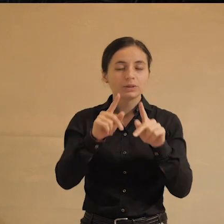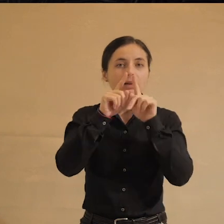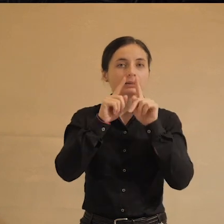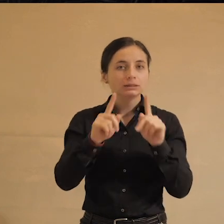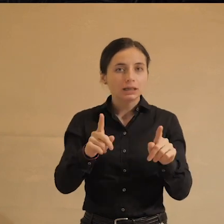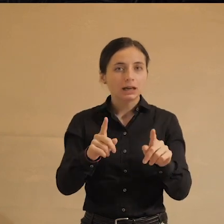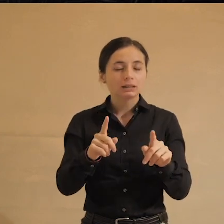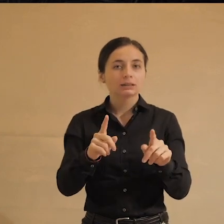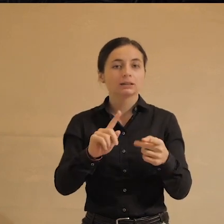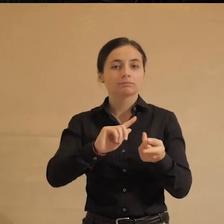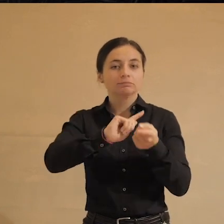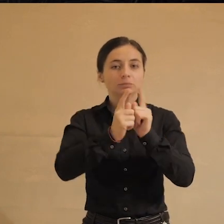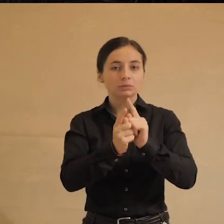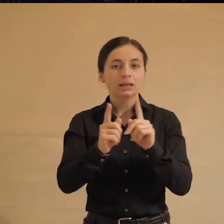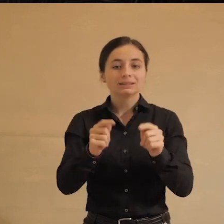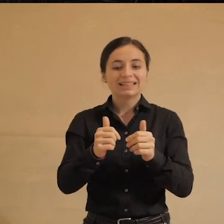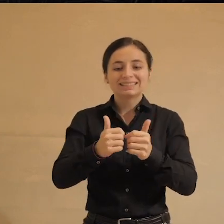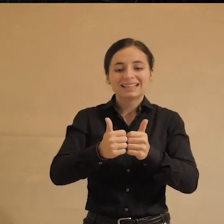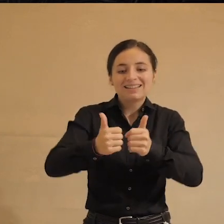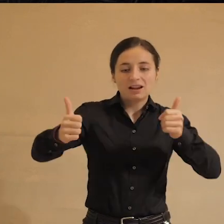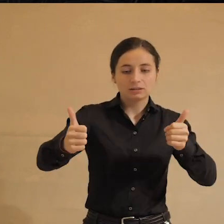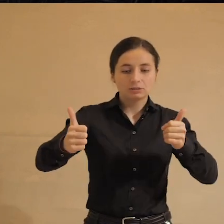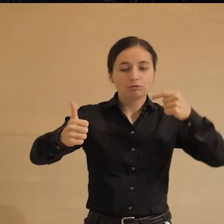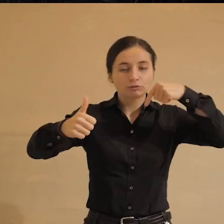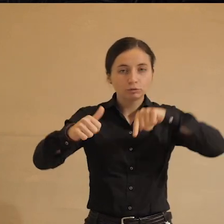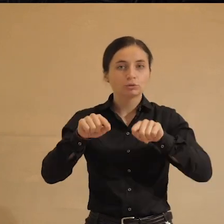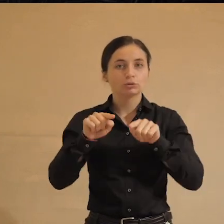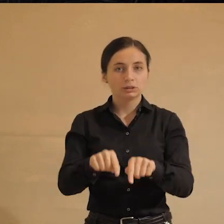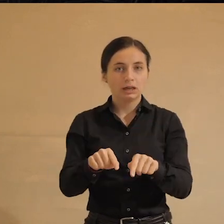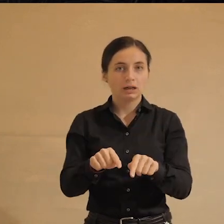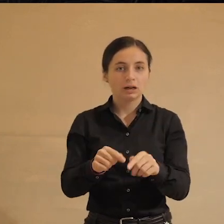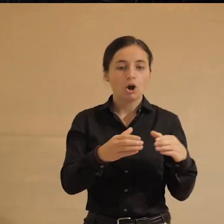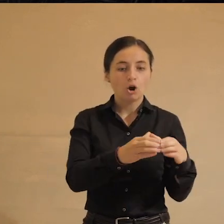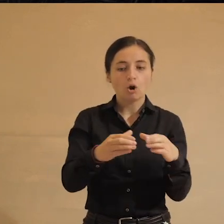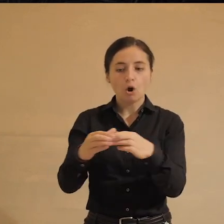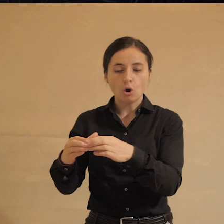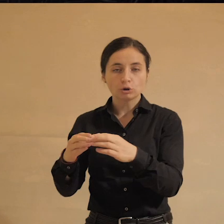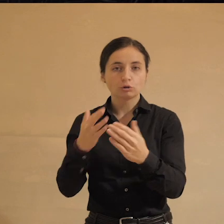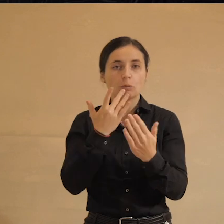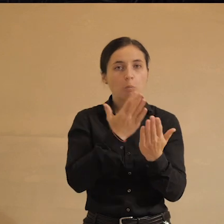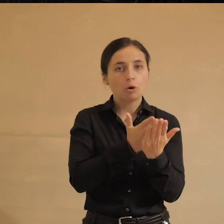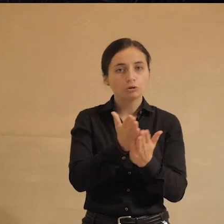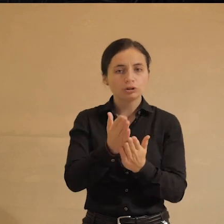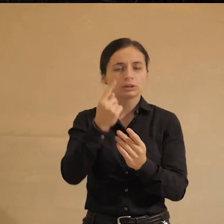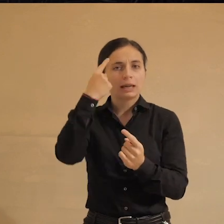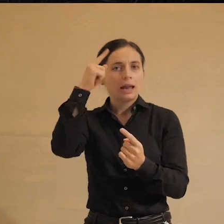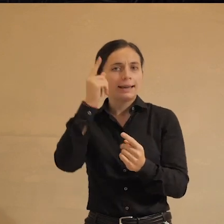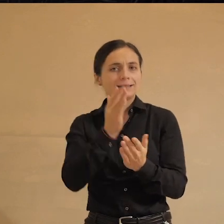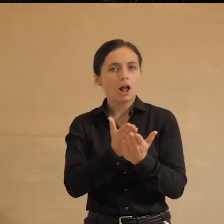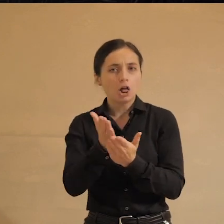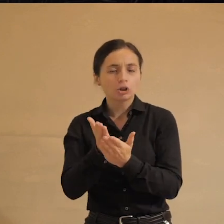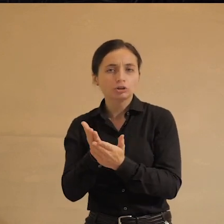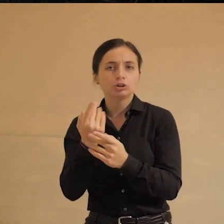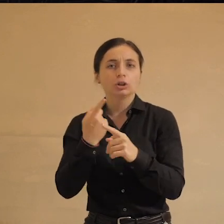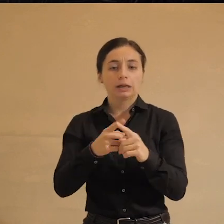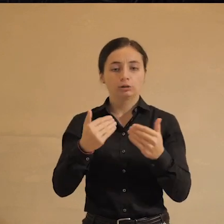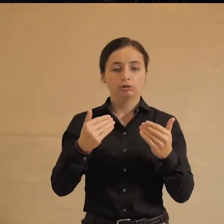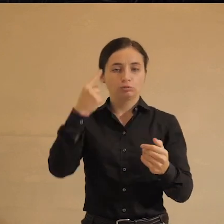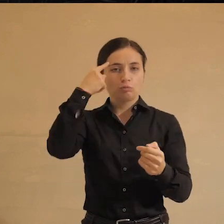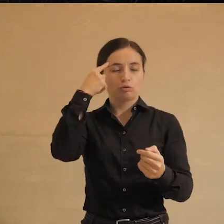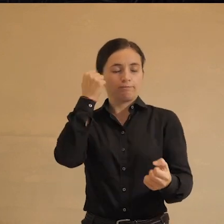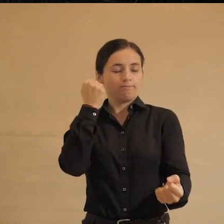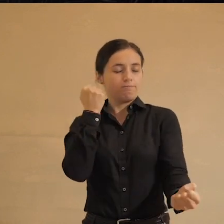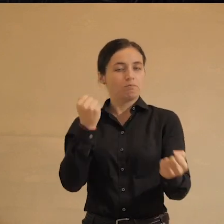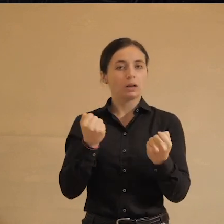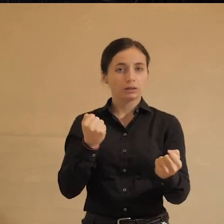странных альянсов и странных разрывов внутри тех когорт политических и идеологических, которые сейчас кажутся монолитными.